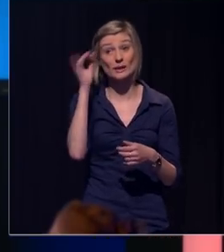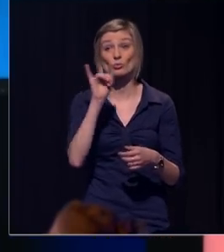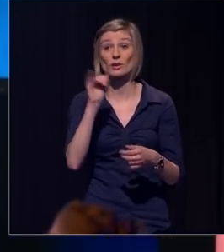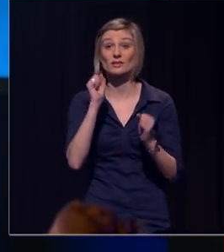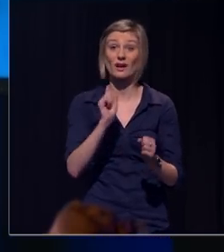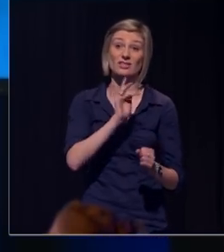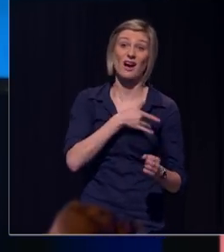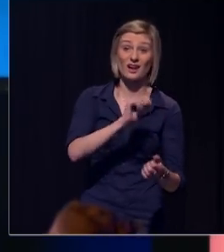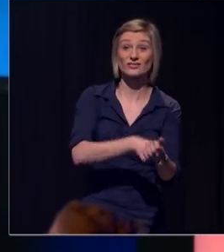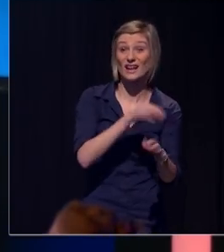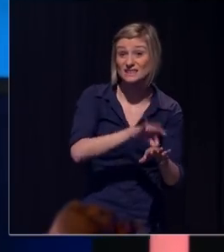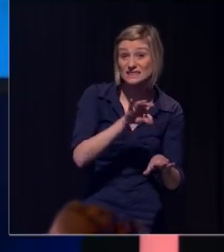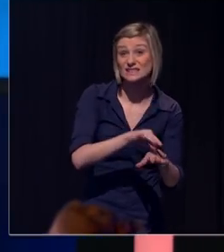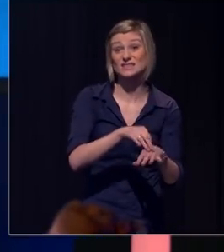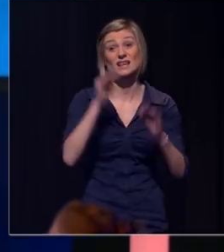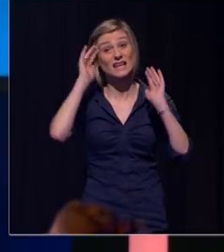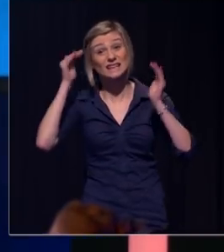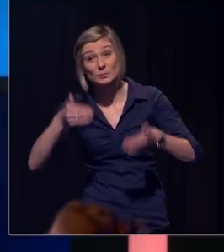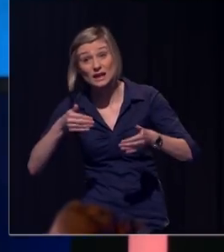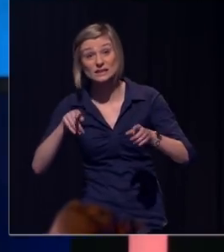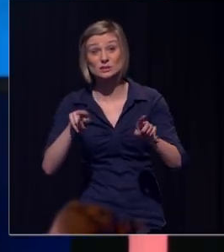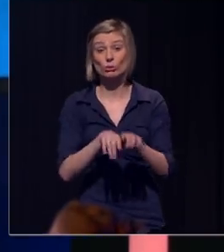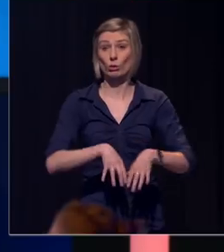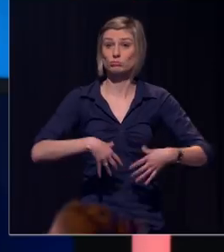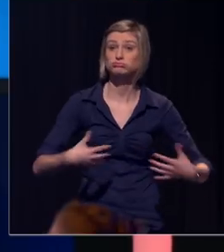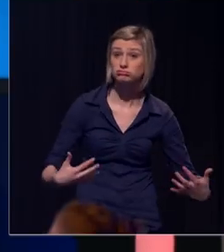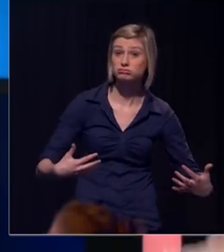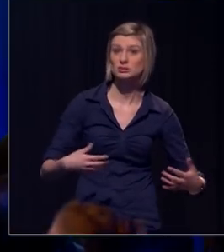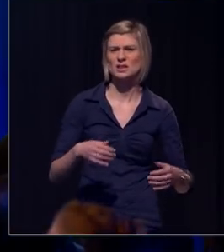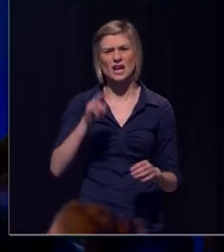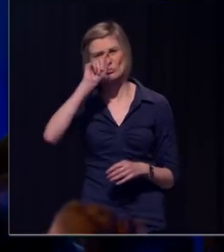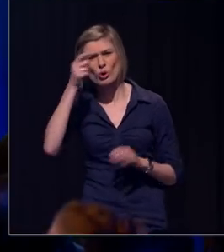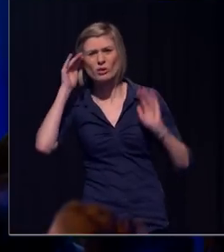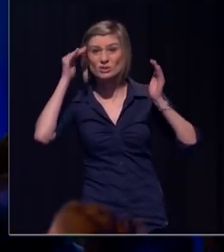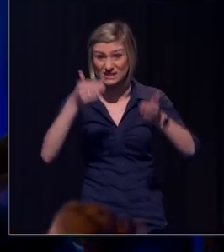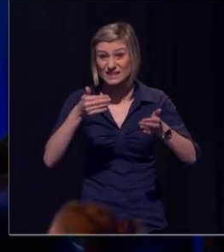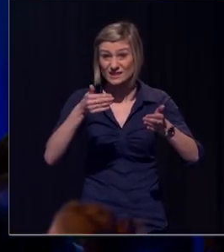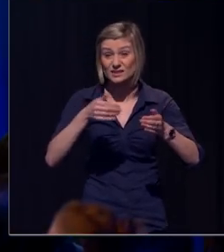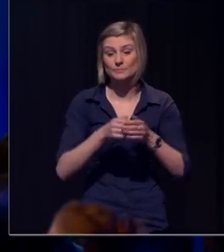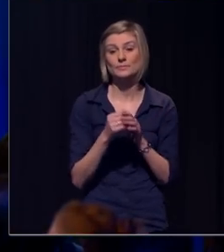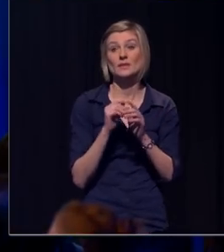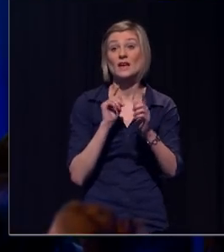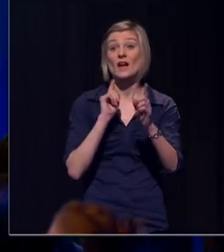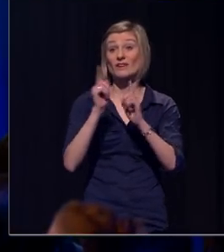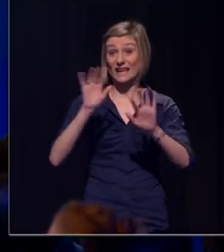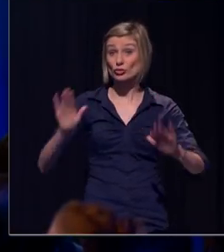vaatziekten, op depressie, zwaarlijvigheid en hebben moeite om zich te concentreren. Tien tot twintig procent van de